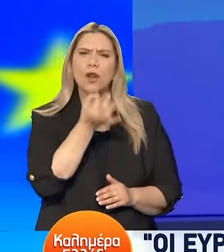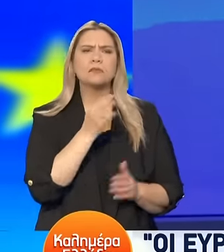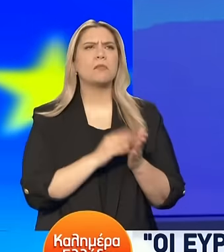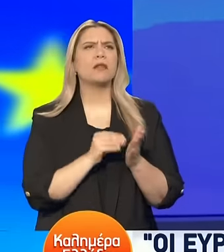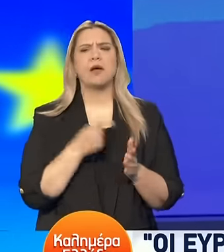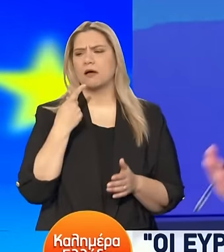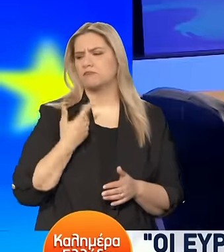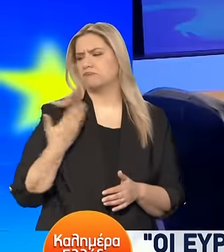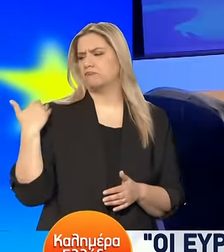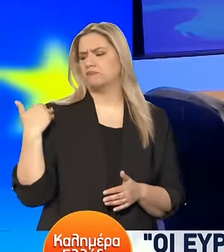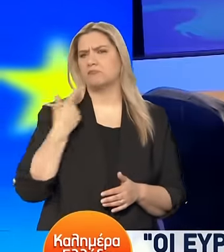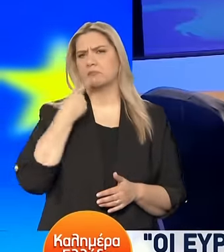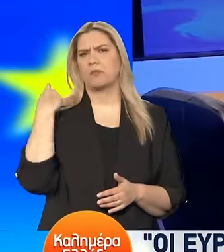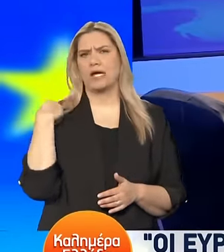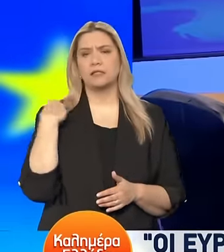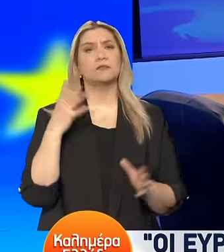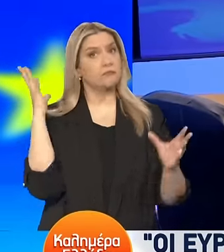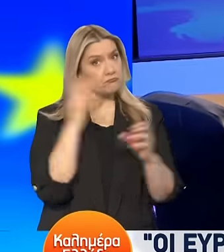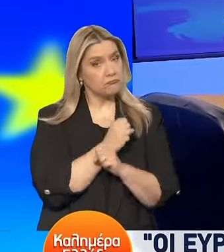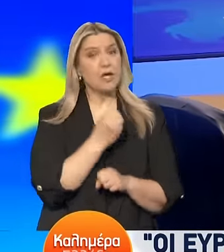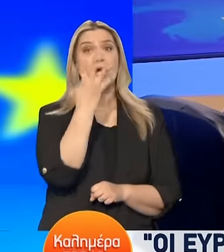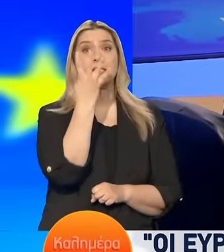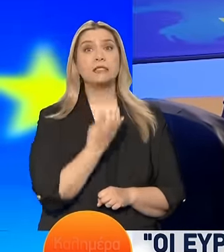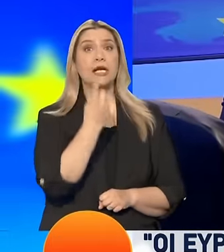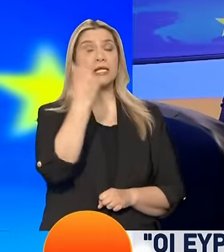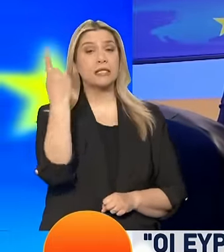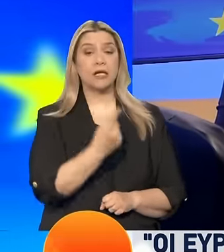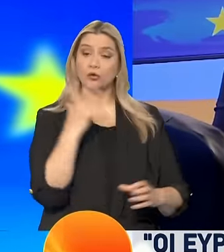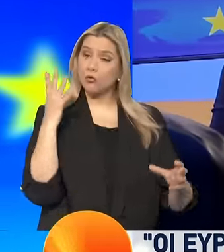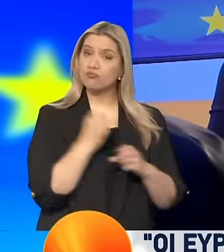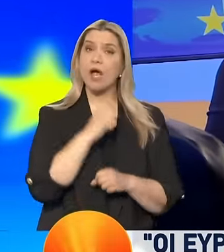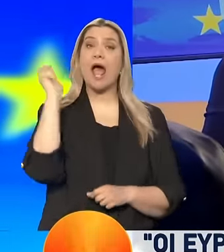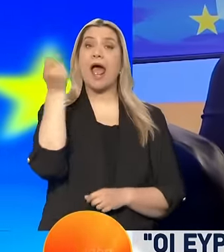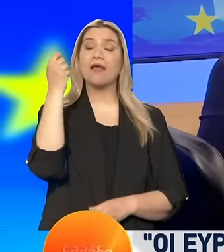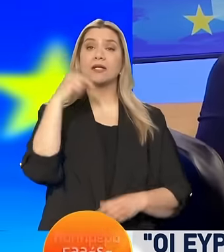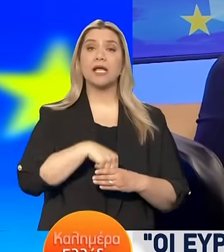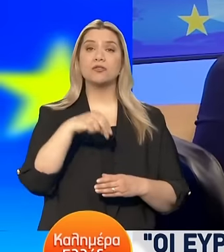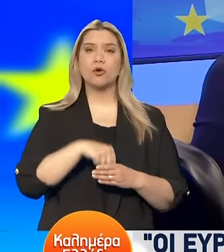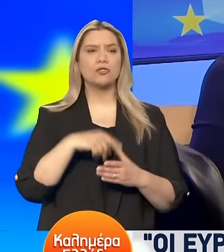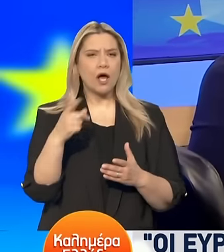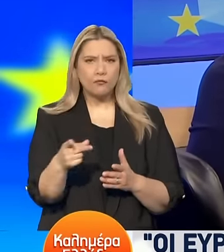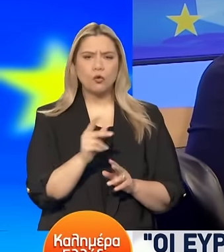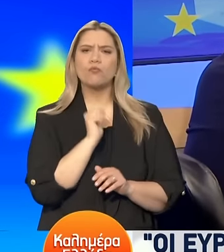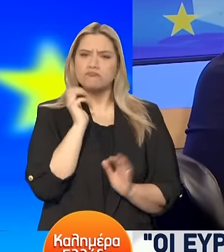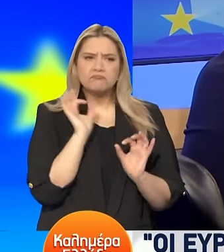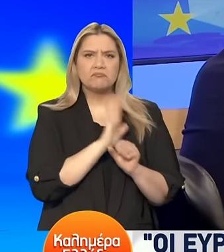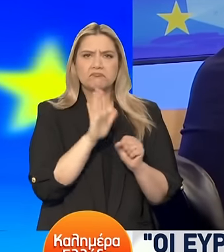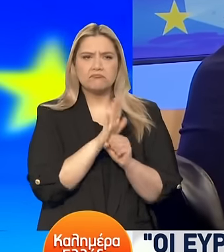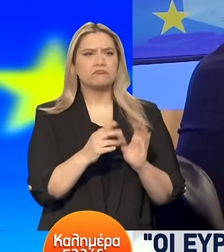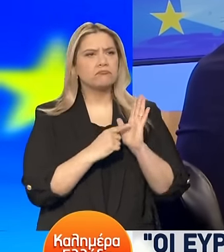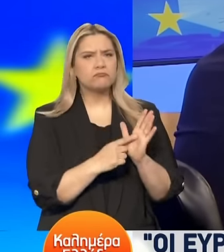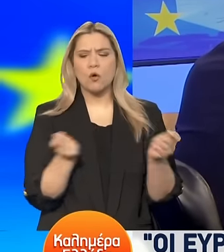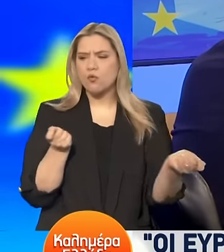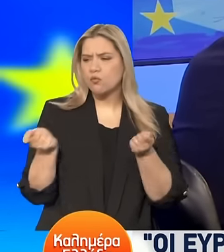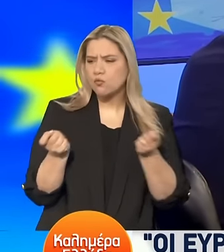χρόνο πήρατε αυτό το περίφημο 41%. Αυτό που μόνο του δεν σας δίνει την όθηση να προχωρήσετε στους σχεδιασμούς σας,